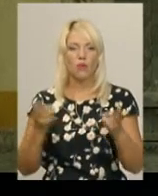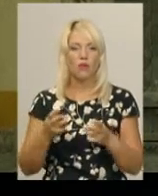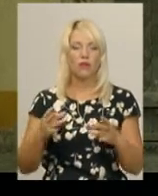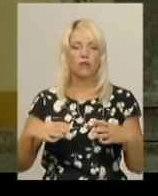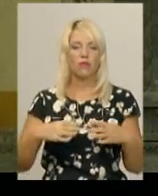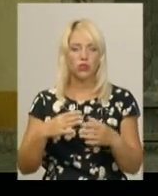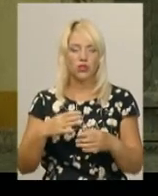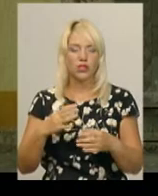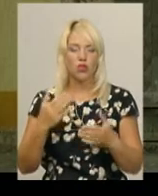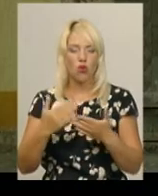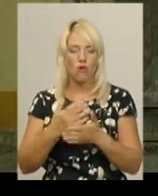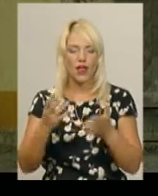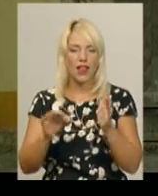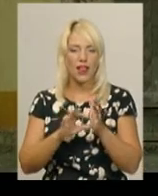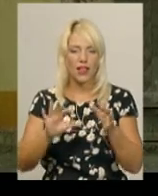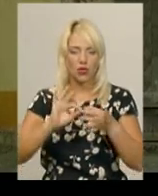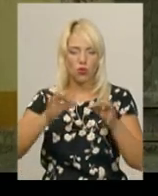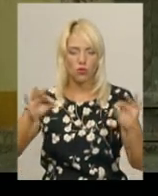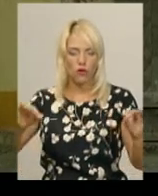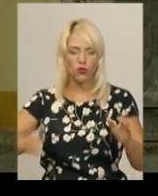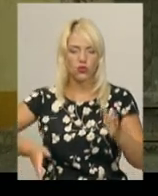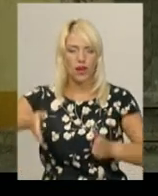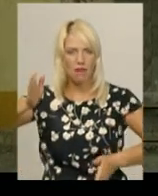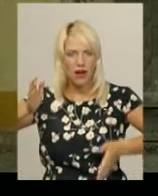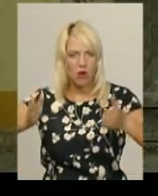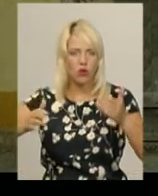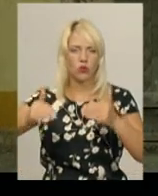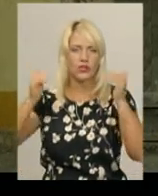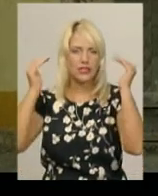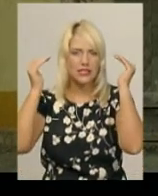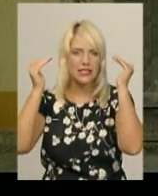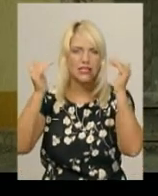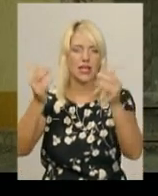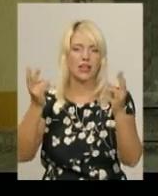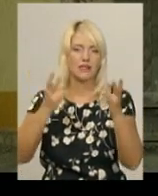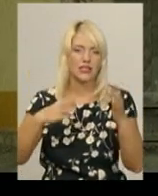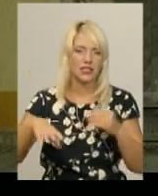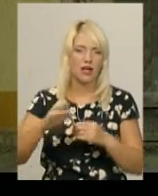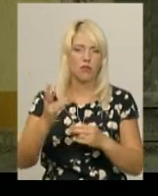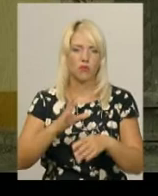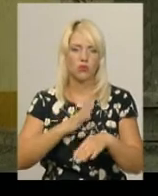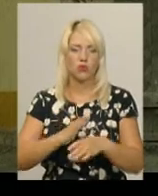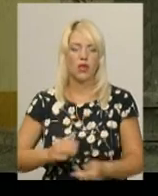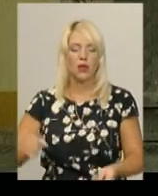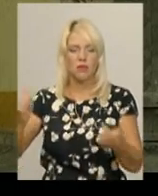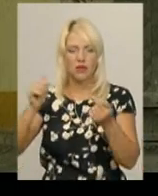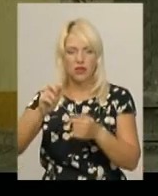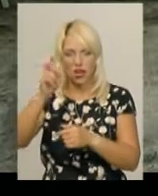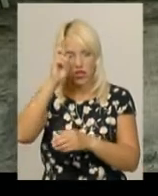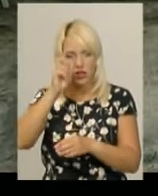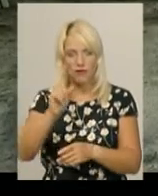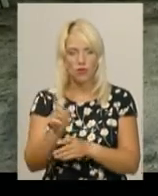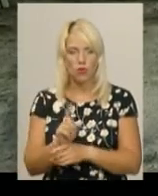нова електропроводка, ну і відповідно перегородки, все інші стелі, все має бути проведено відповідно державних норм.